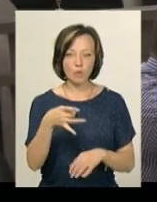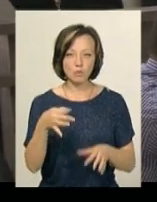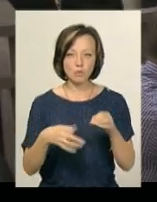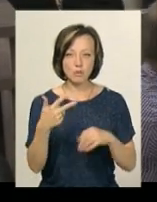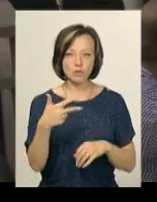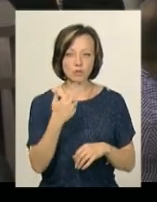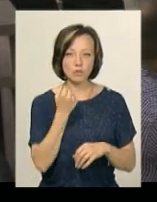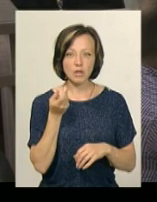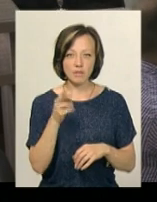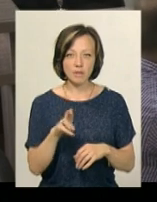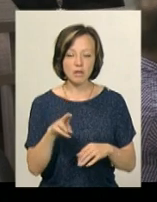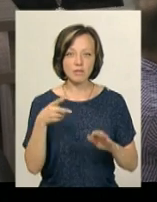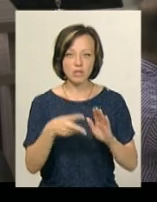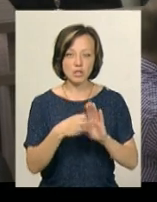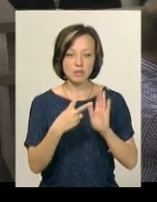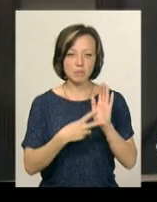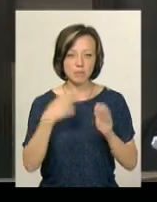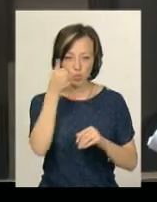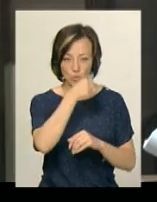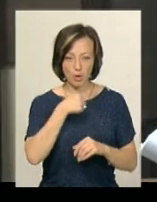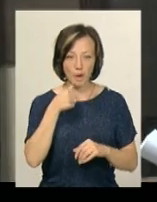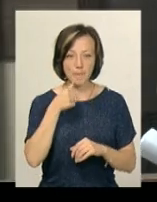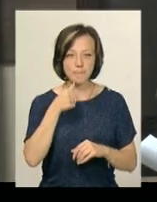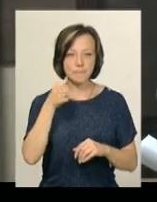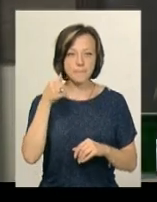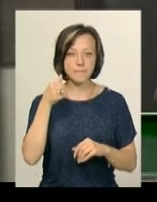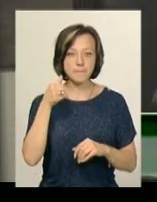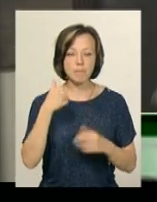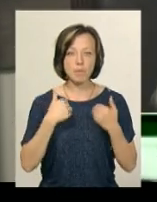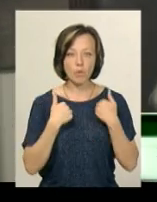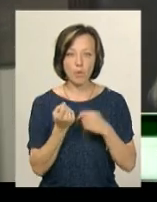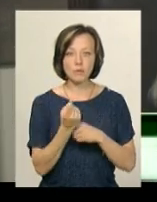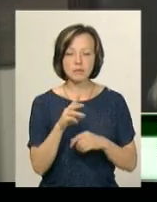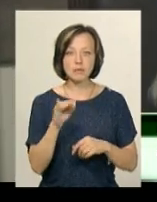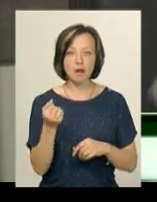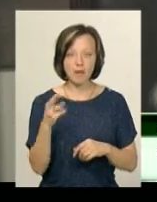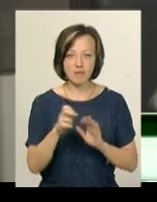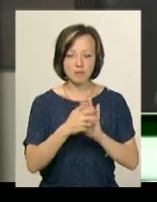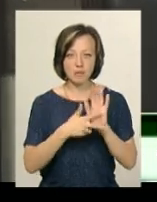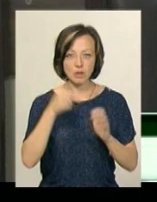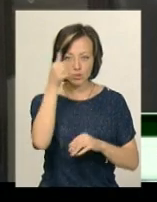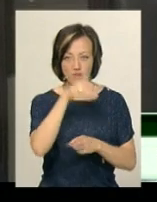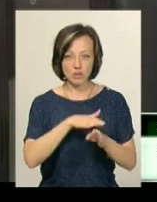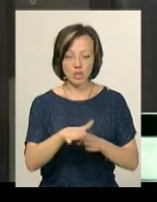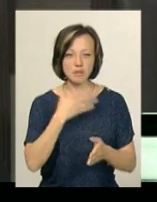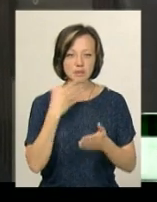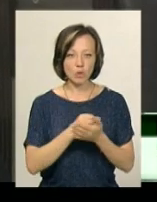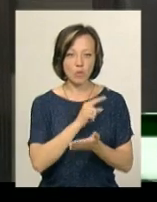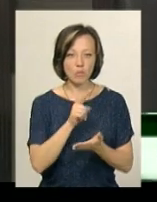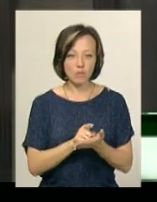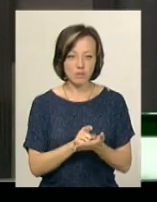червня 2017 року. Мною 11 травня 2018 року на виконання своїх обов'язків